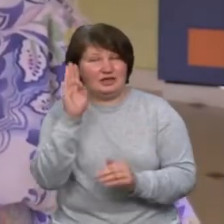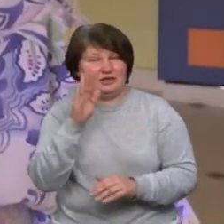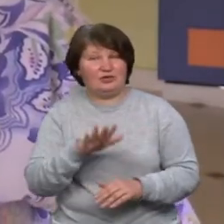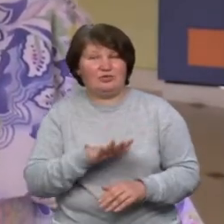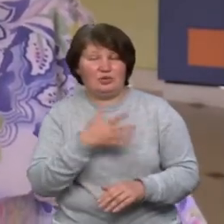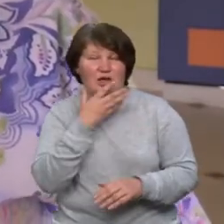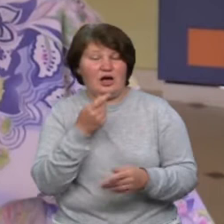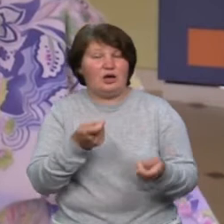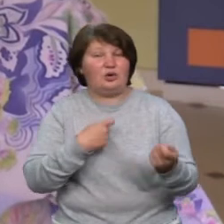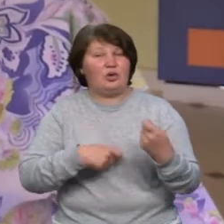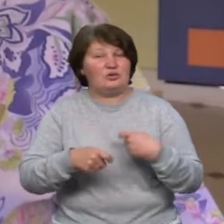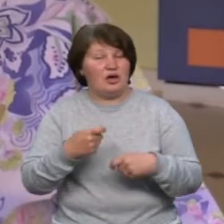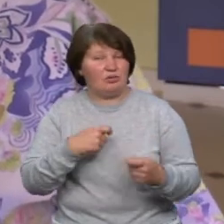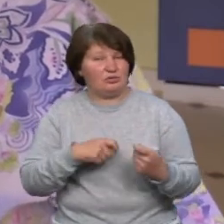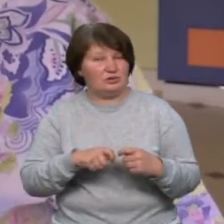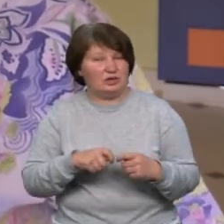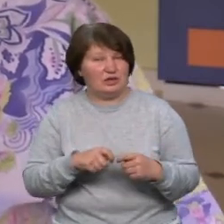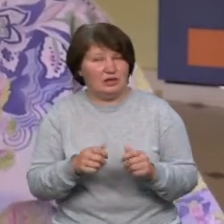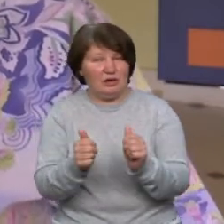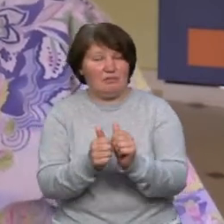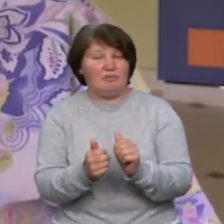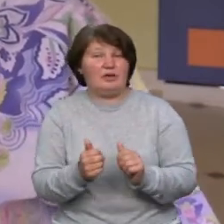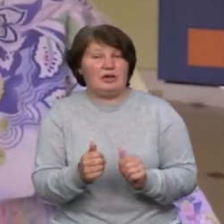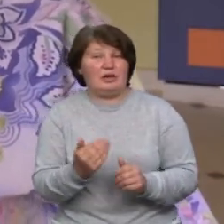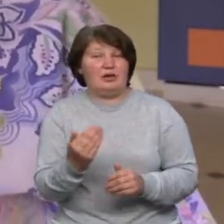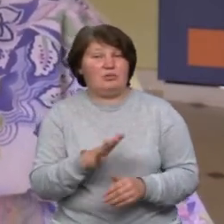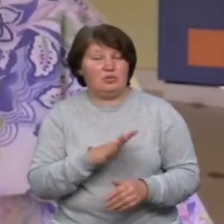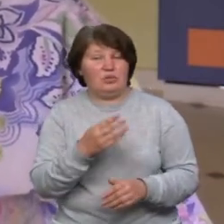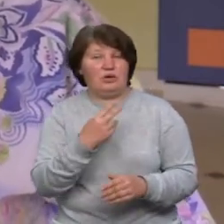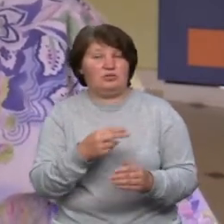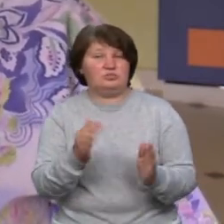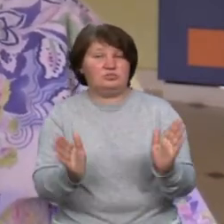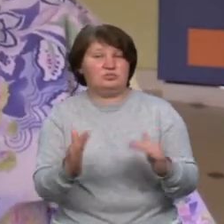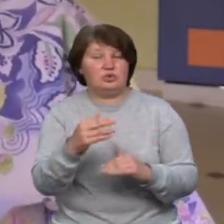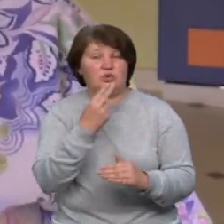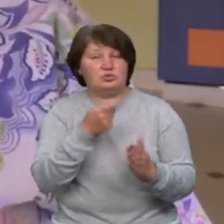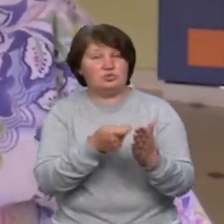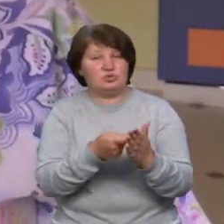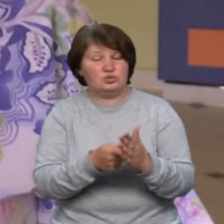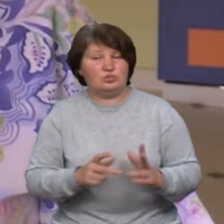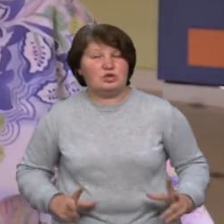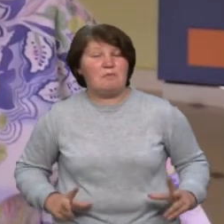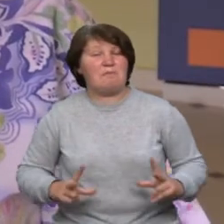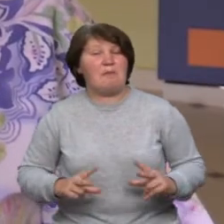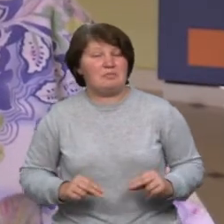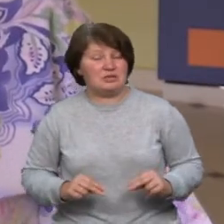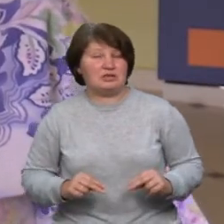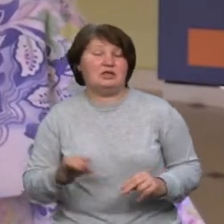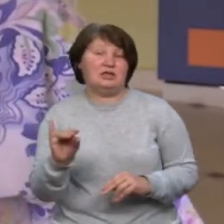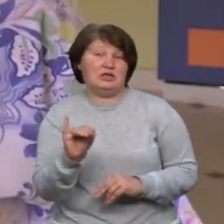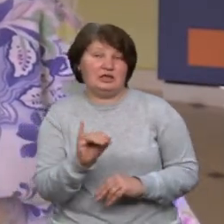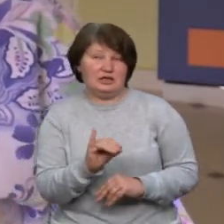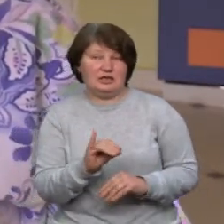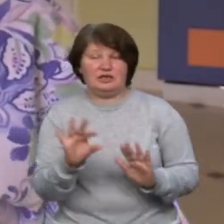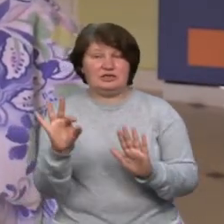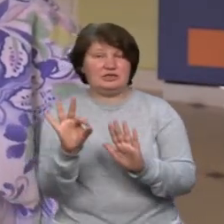одягнута, біля неї було харчування дитячі і памперси дитячі. Ну і зразу